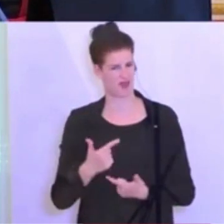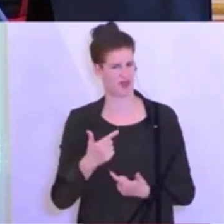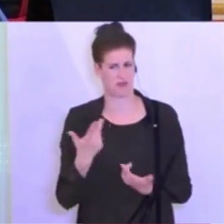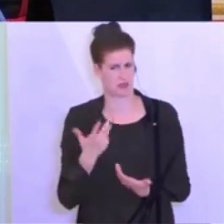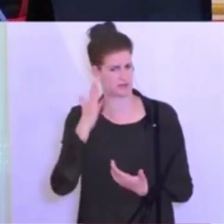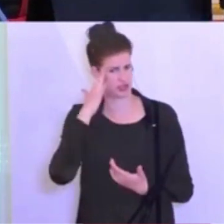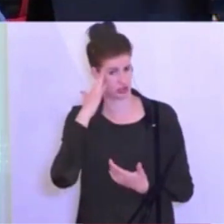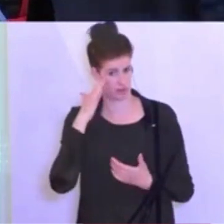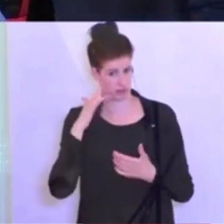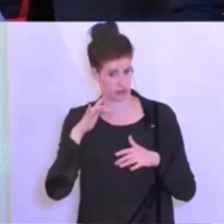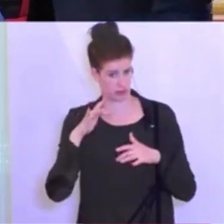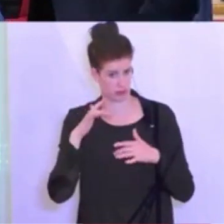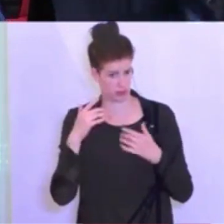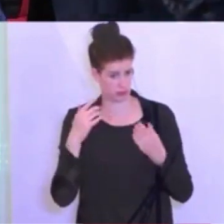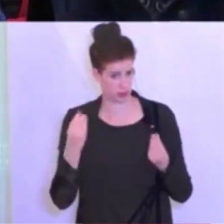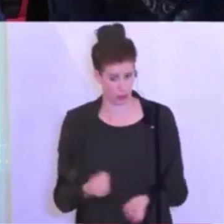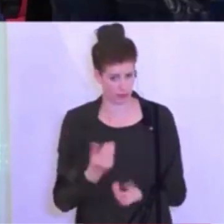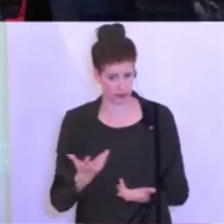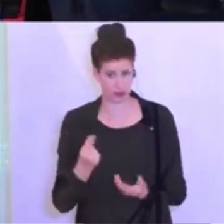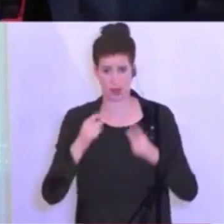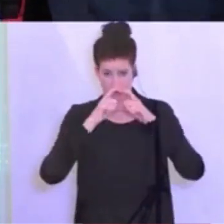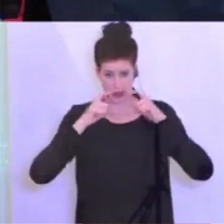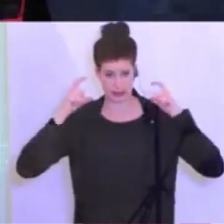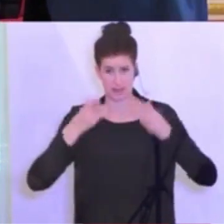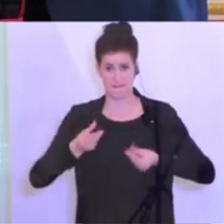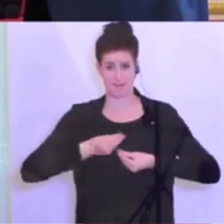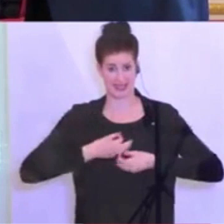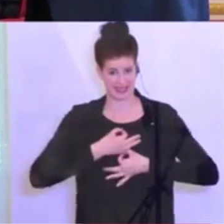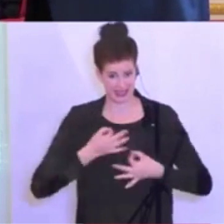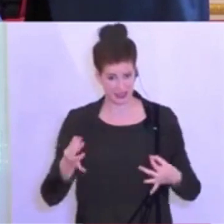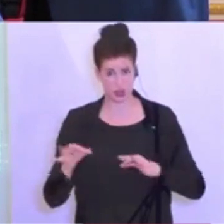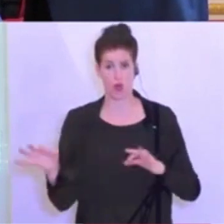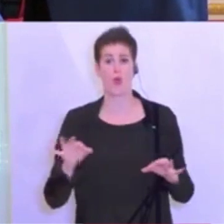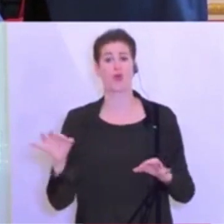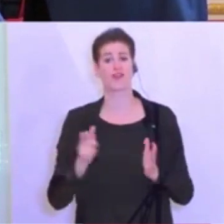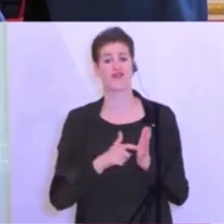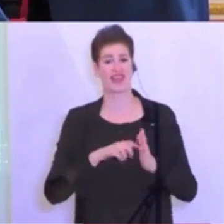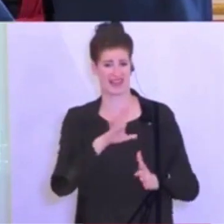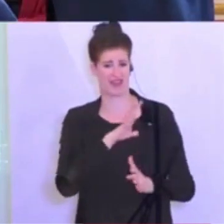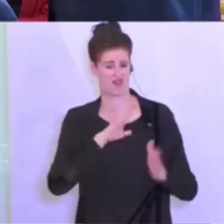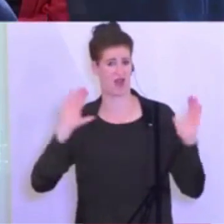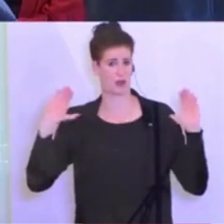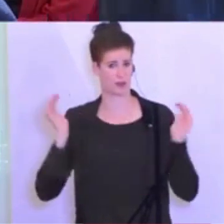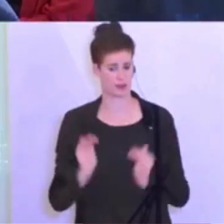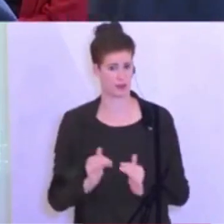dass die Masken nichts bringen in dieser Situation mehr? Oder ist es, weil die Gefahr einfach so viel kleiner geworden ist?